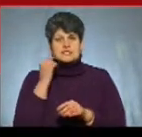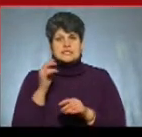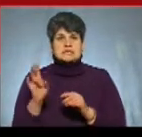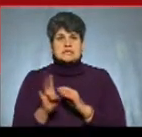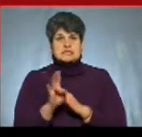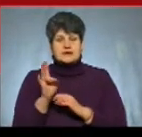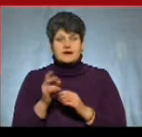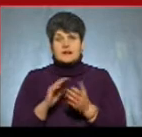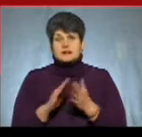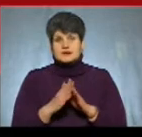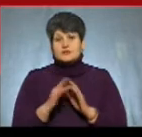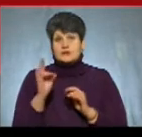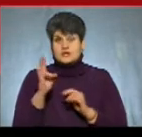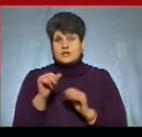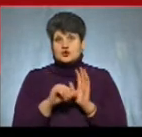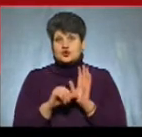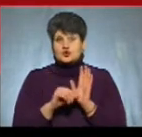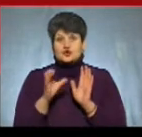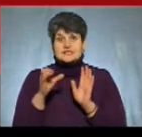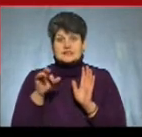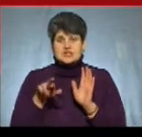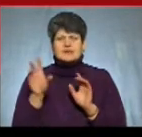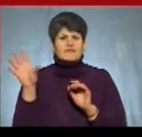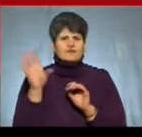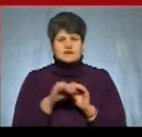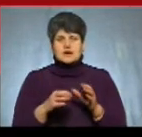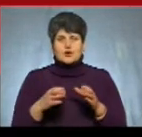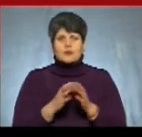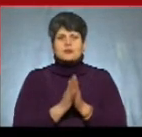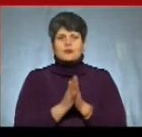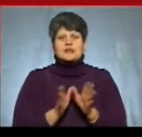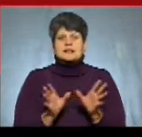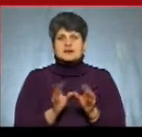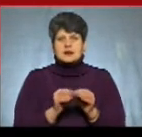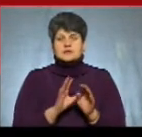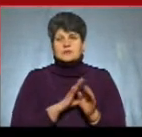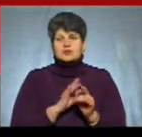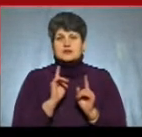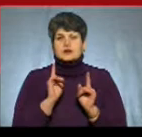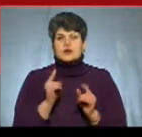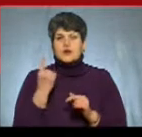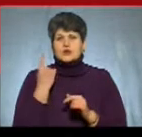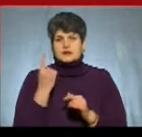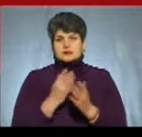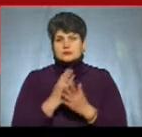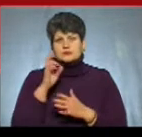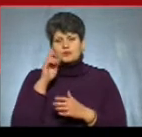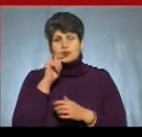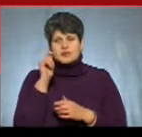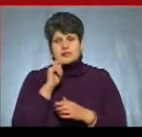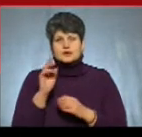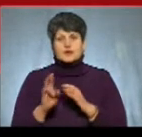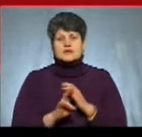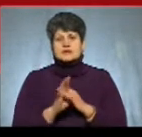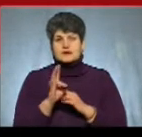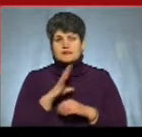на неділю, 6 січня, там вже вся громада молилася разом, і було тільки одне богослужіння української церкви, були збори